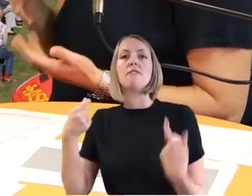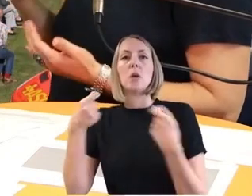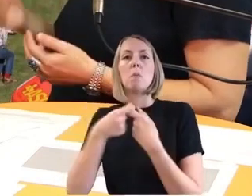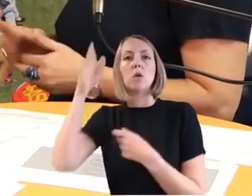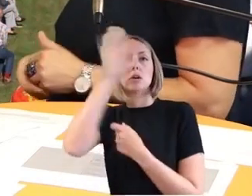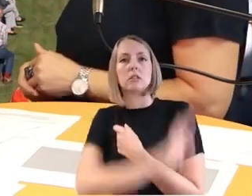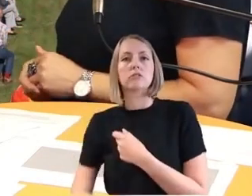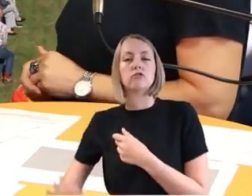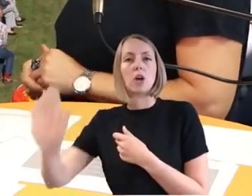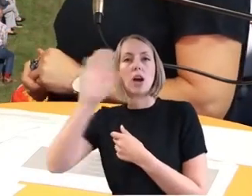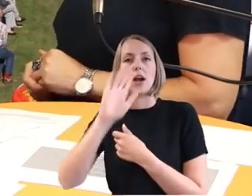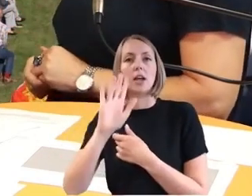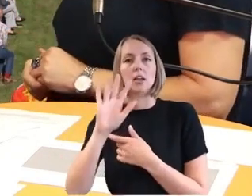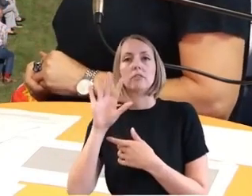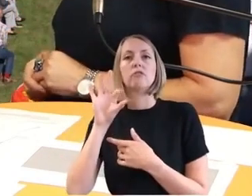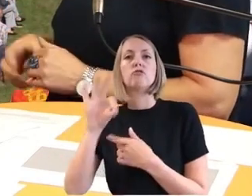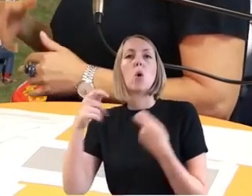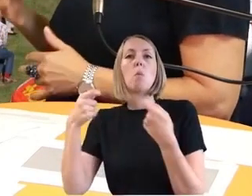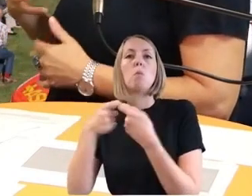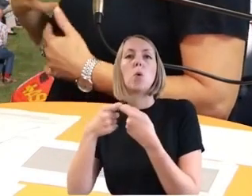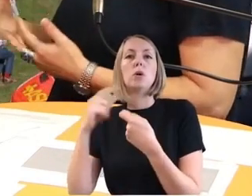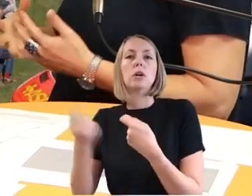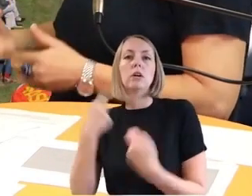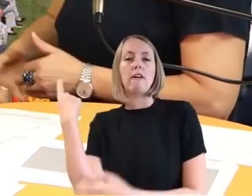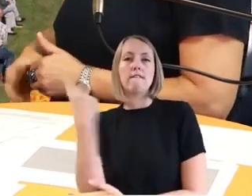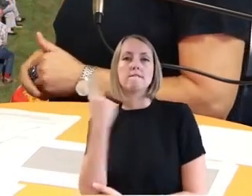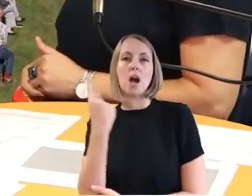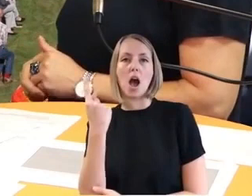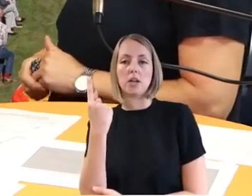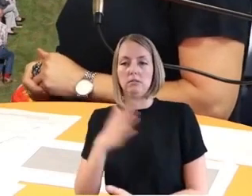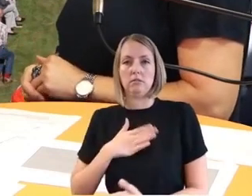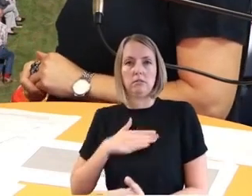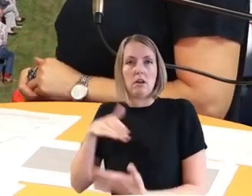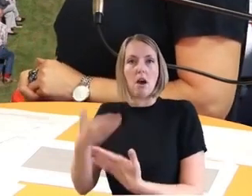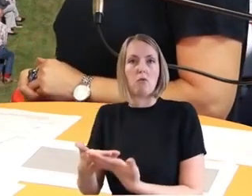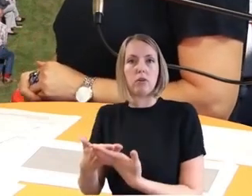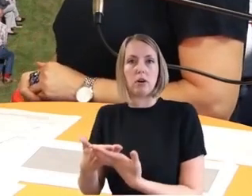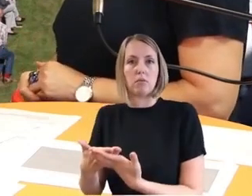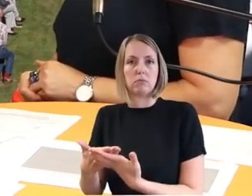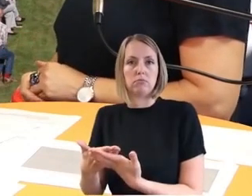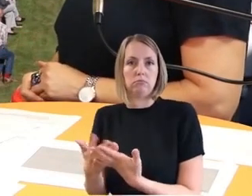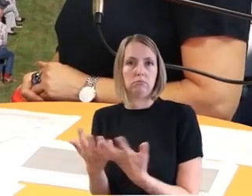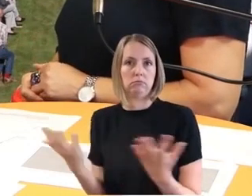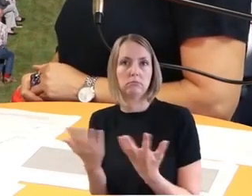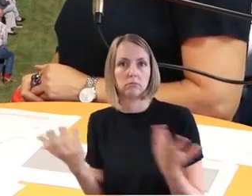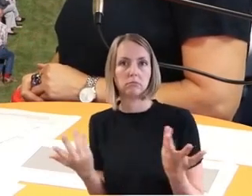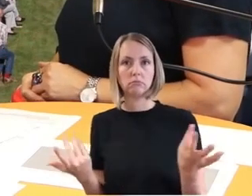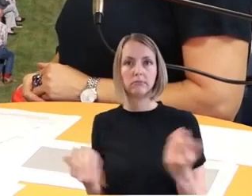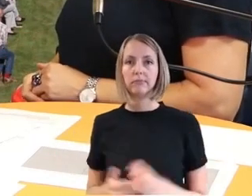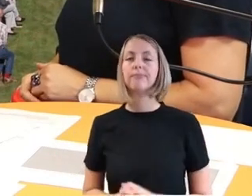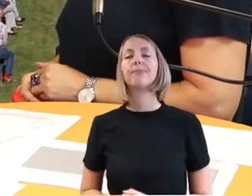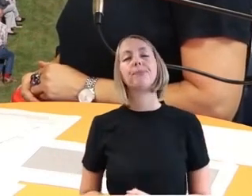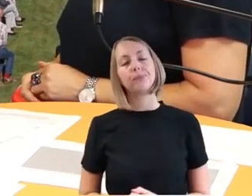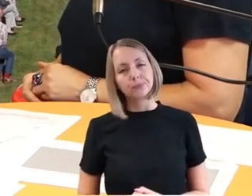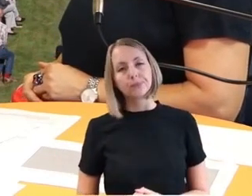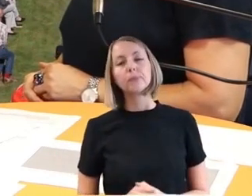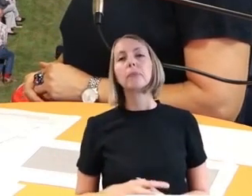Warnung von Seiten des Bundes, was machen wir an diesem bundesweiten Warntag? Also